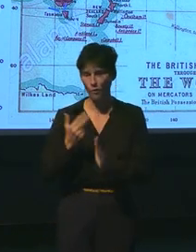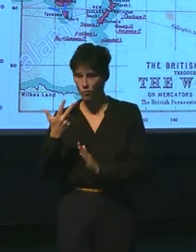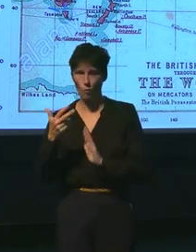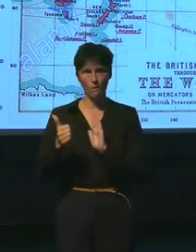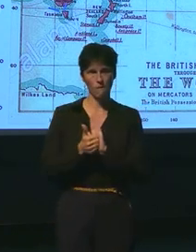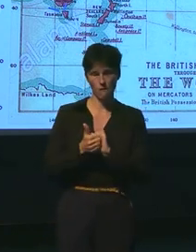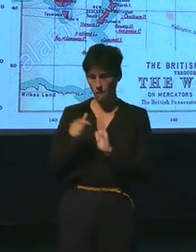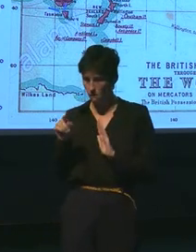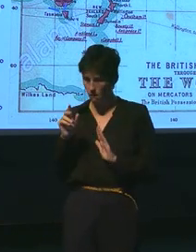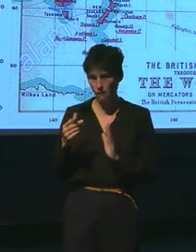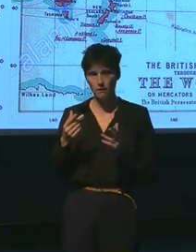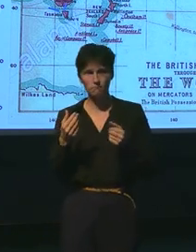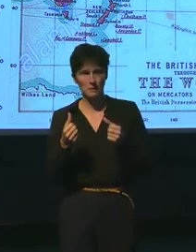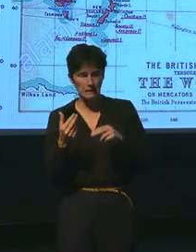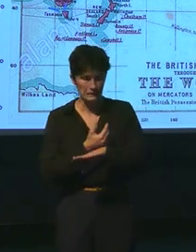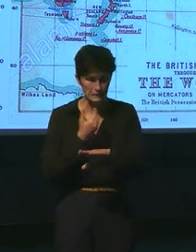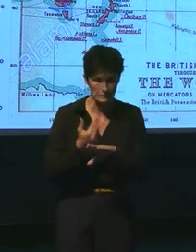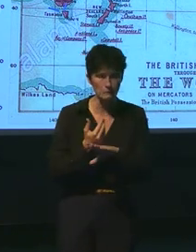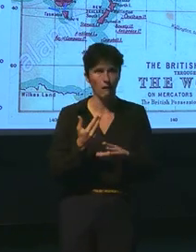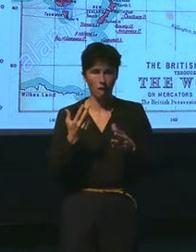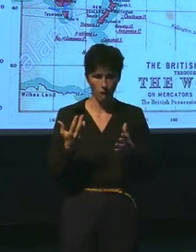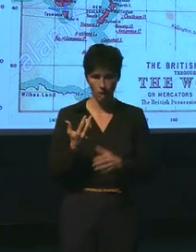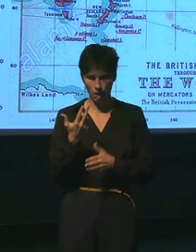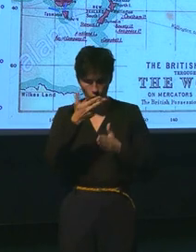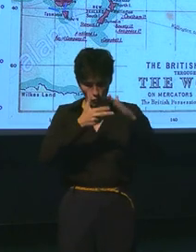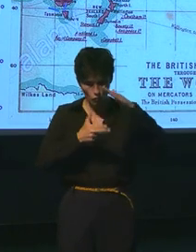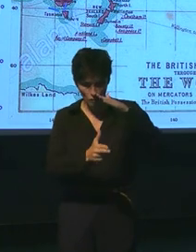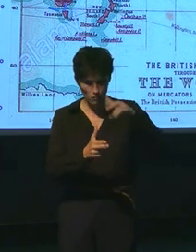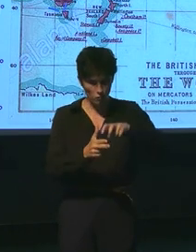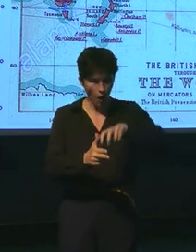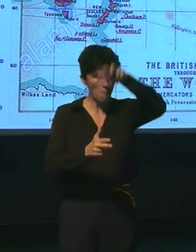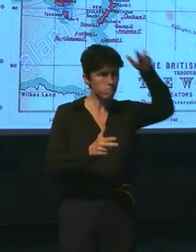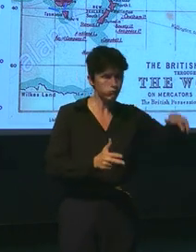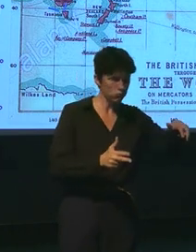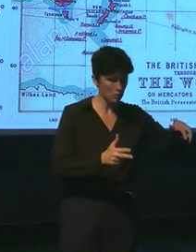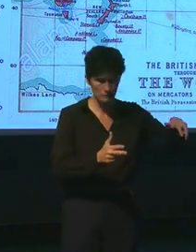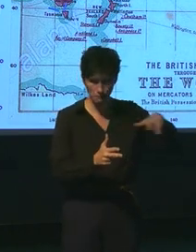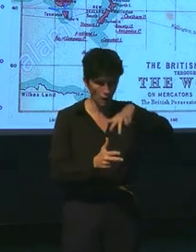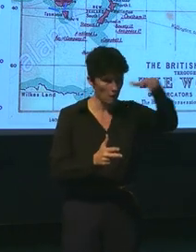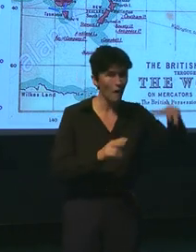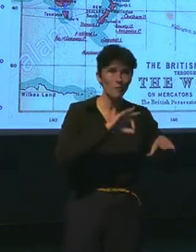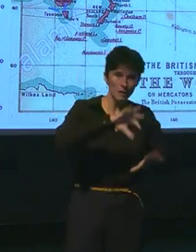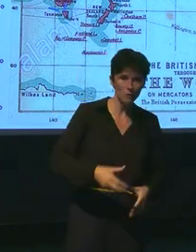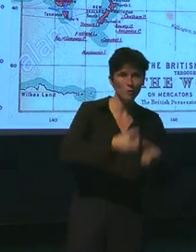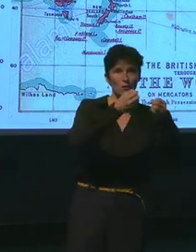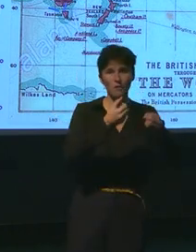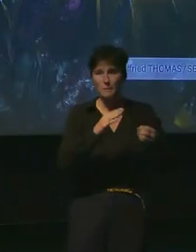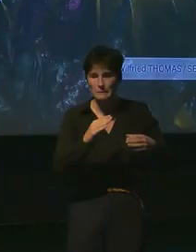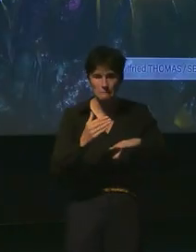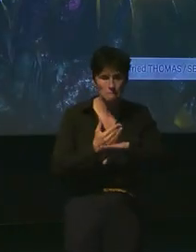en dehors de Nautilus, sont finalement recueillis, mais on ne sait pas ce qu'il reviendra à Nautilus, la suite viendra